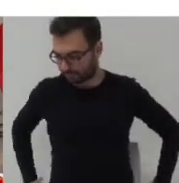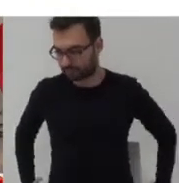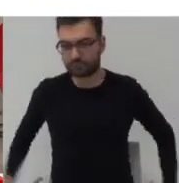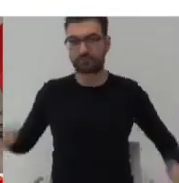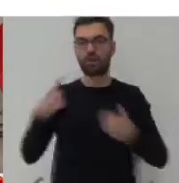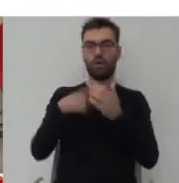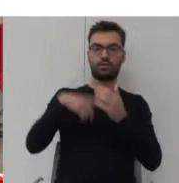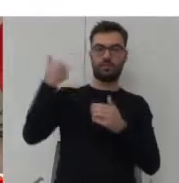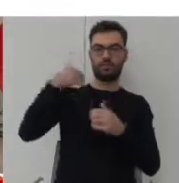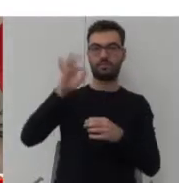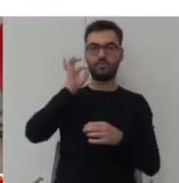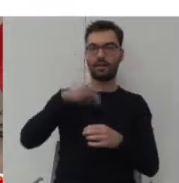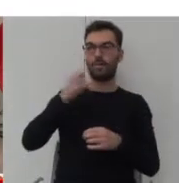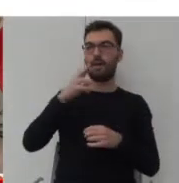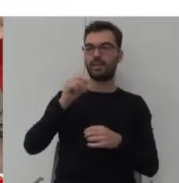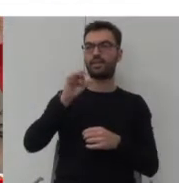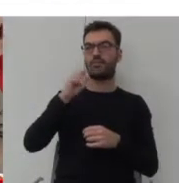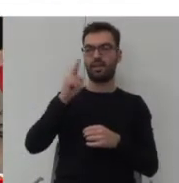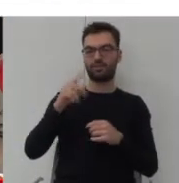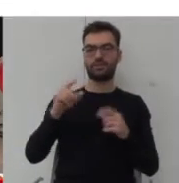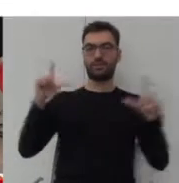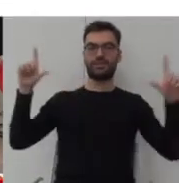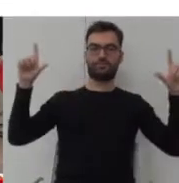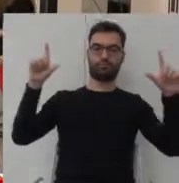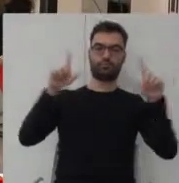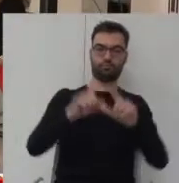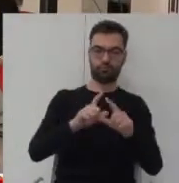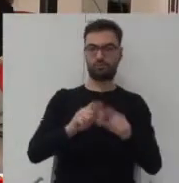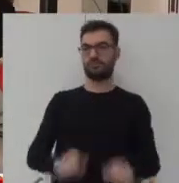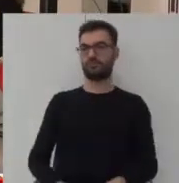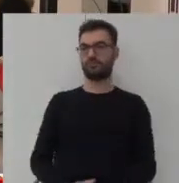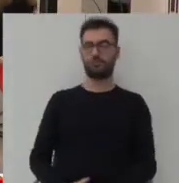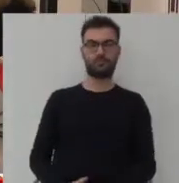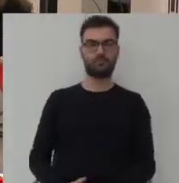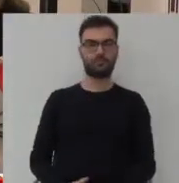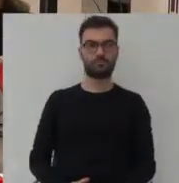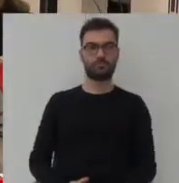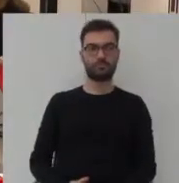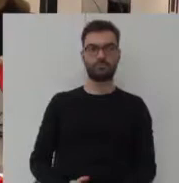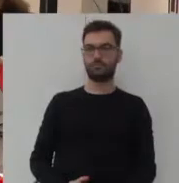Kowalczyk. Zeskalować przez skalowane. Więc poruszamy się w podobnym obszarze tematycznym.